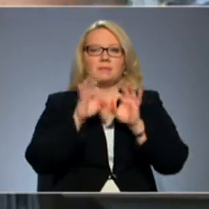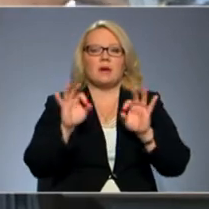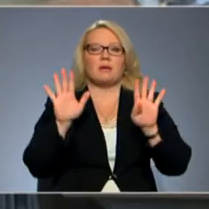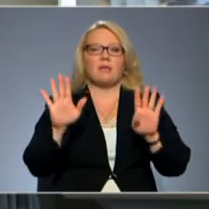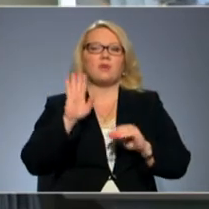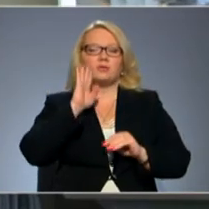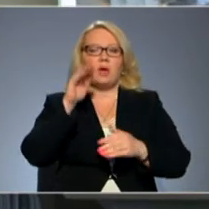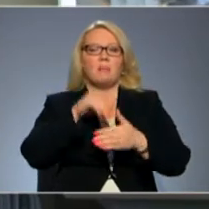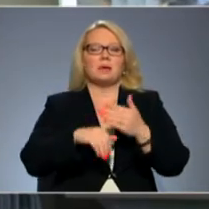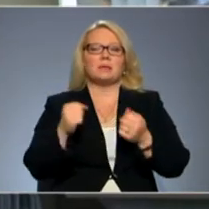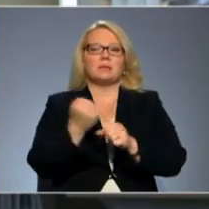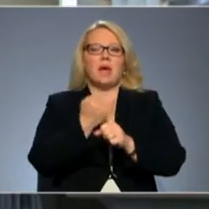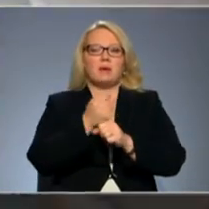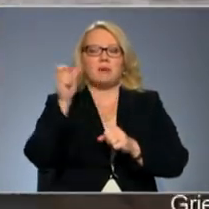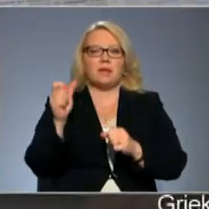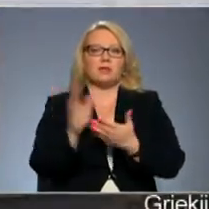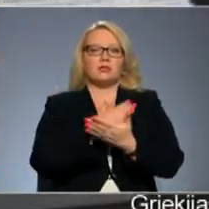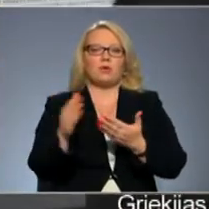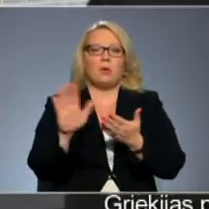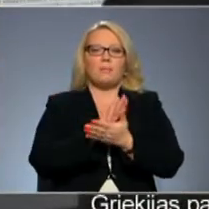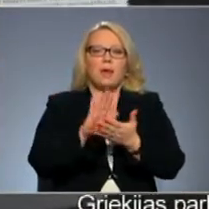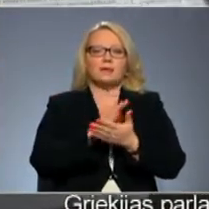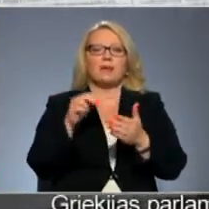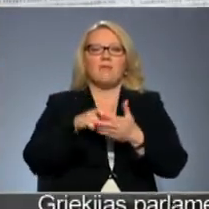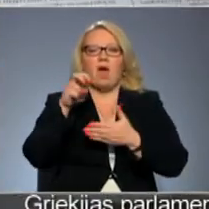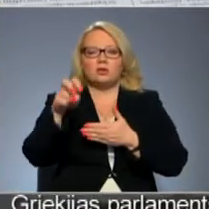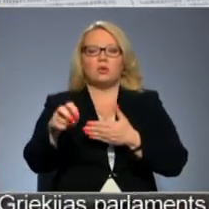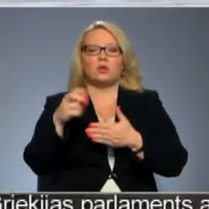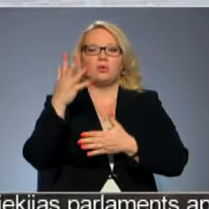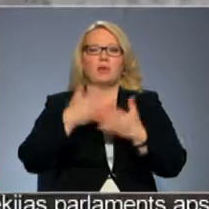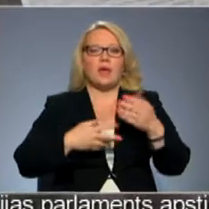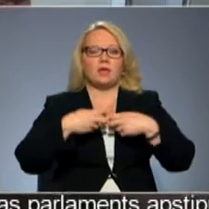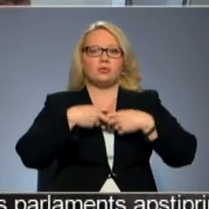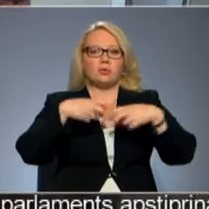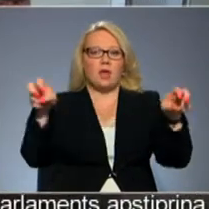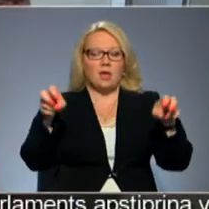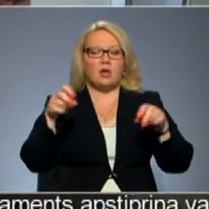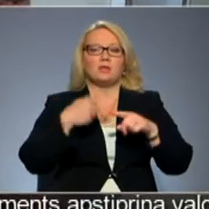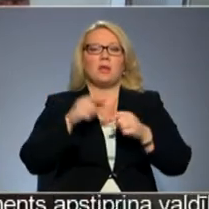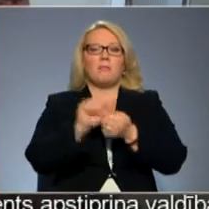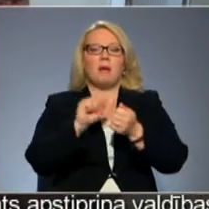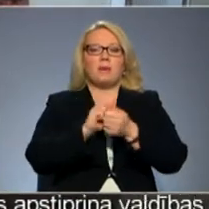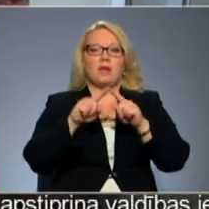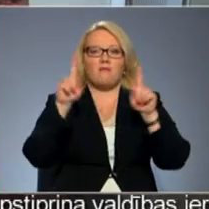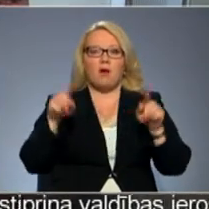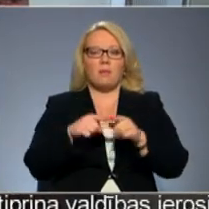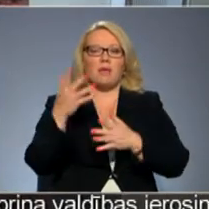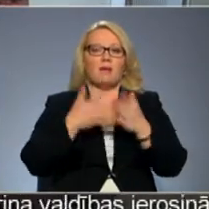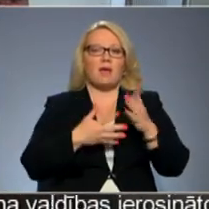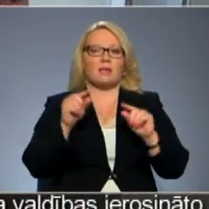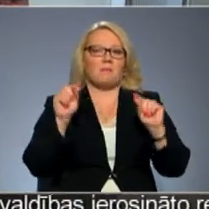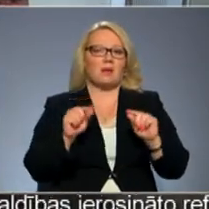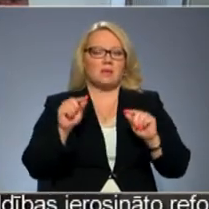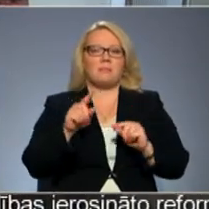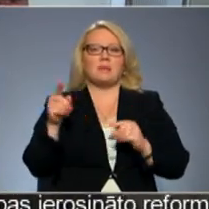darbnītas ašķiro presi, reķinus vēstules kā arī sīkpakas. Kopš reķina sūta elektroniski, to papīra formātā ir krietni mazāk, bet tas